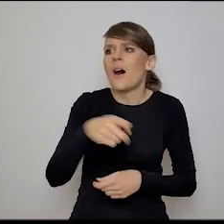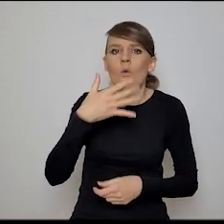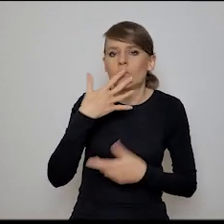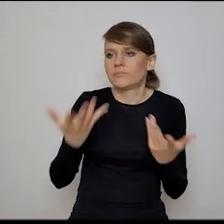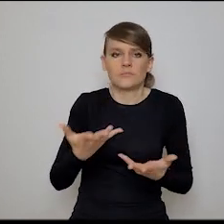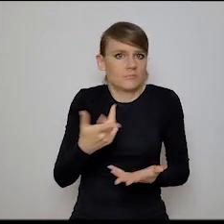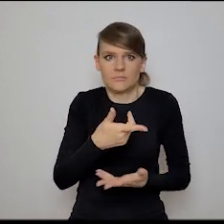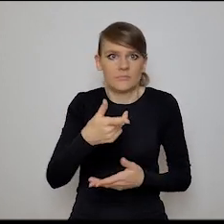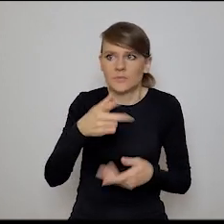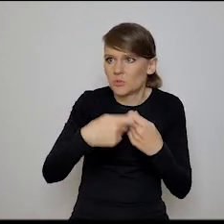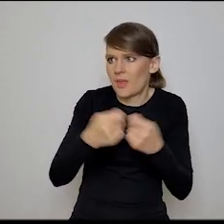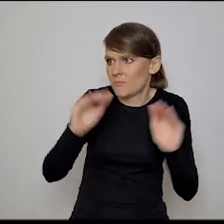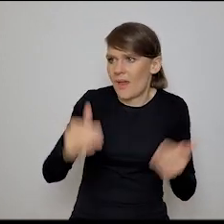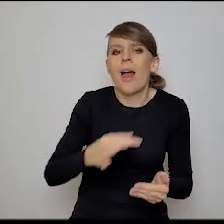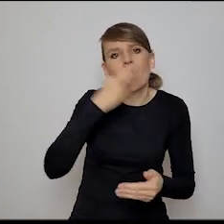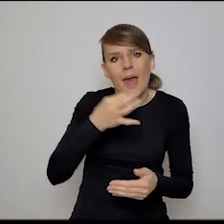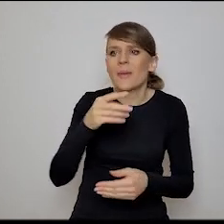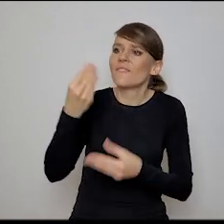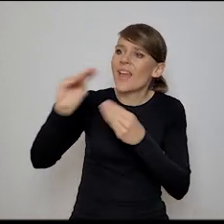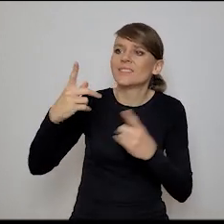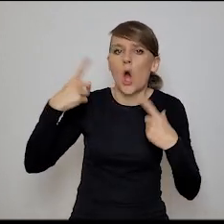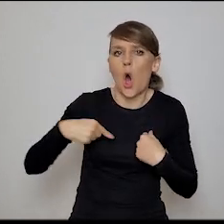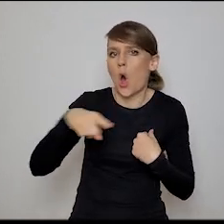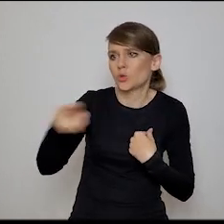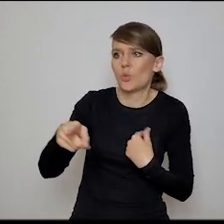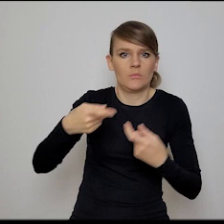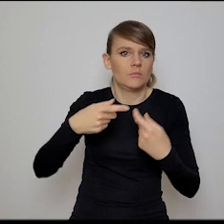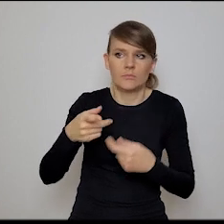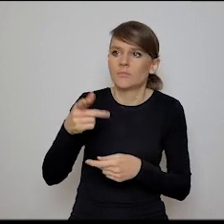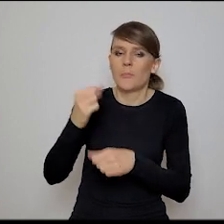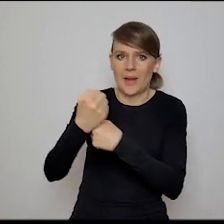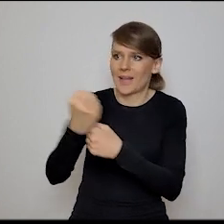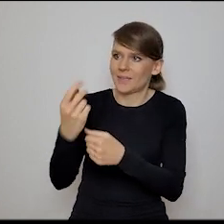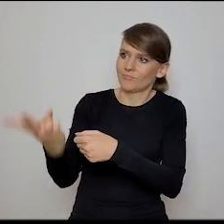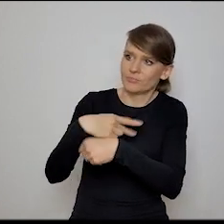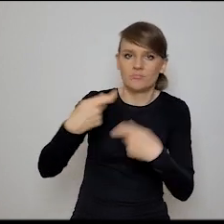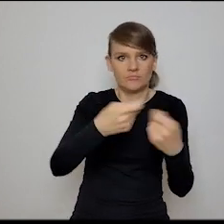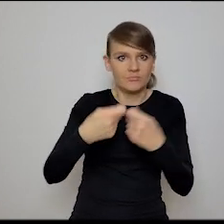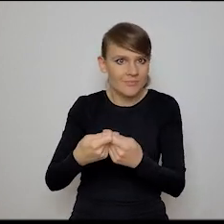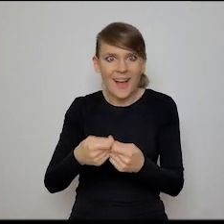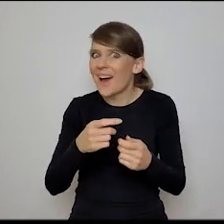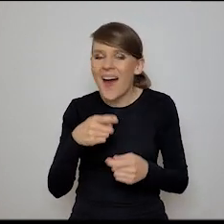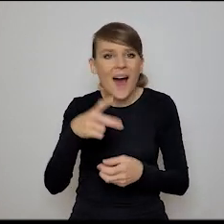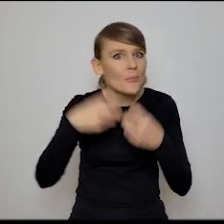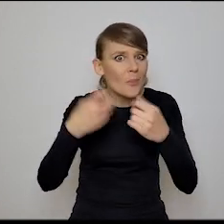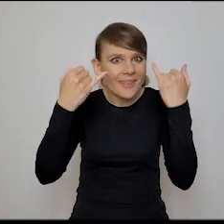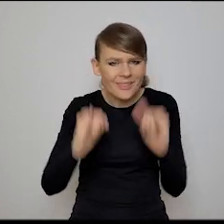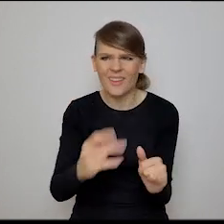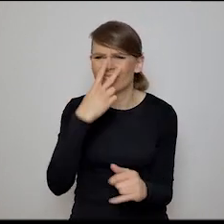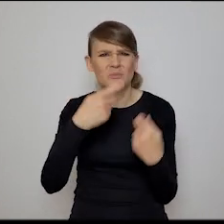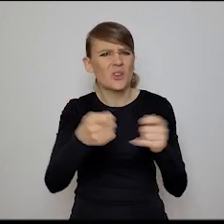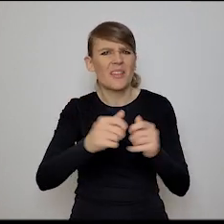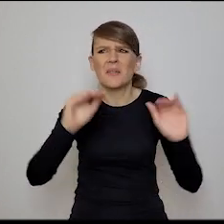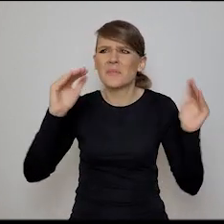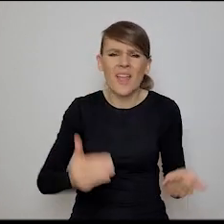Mamy proste rozwiązanie dla problemu, a okazuje się, że problem jest gdzie indziej, że widzimy symptom, spada sprzedaż, ale problem jest